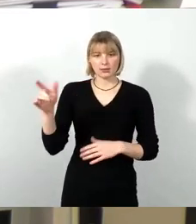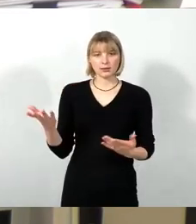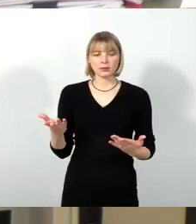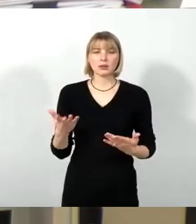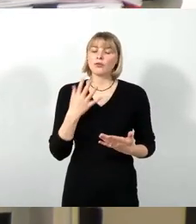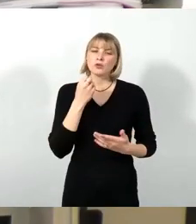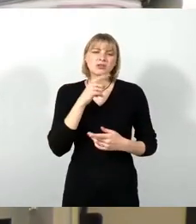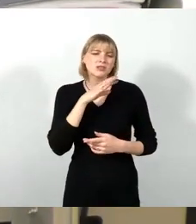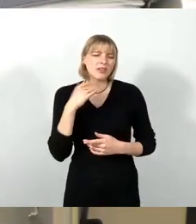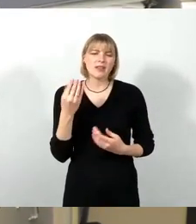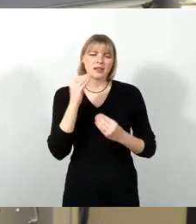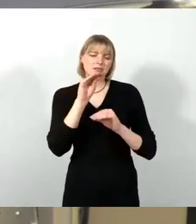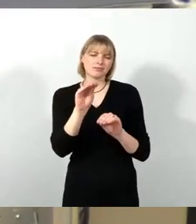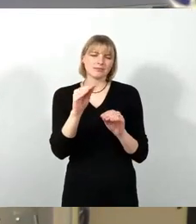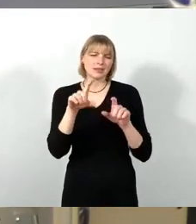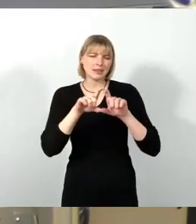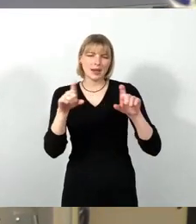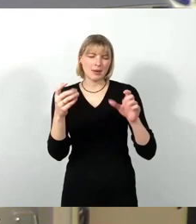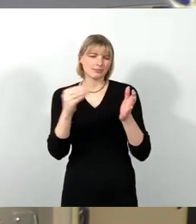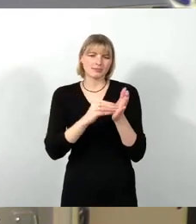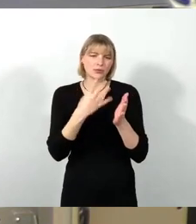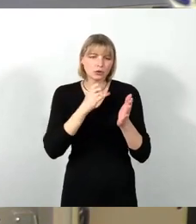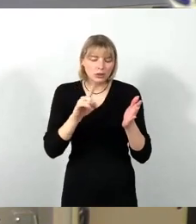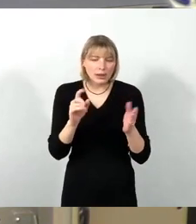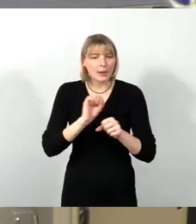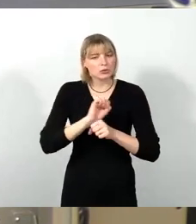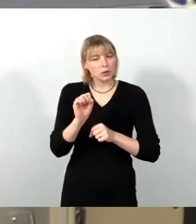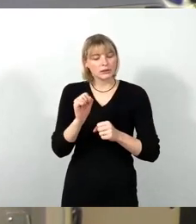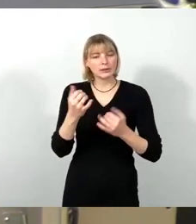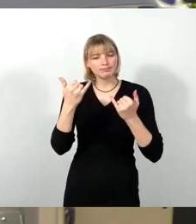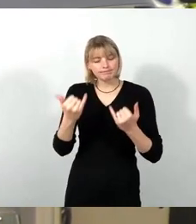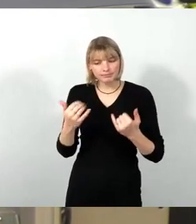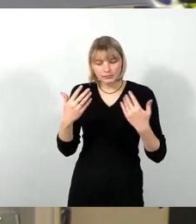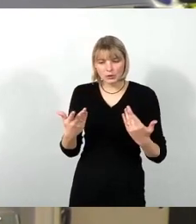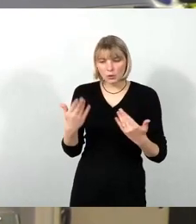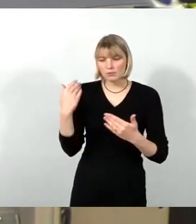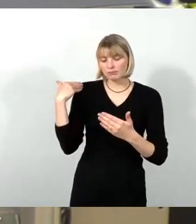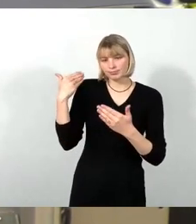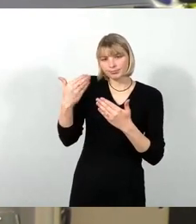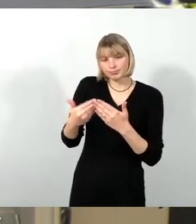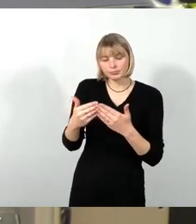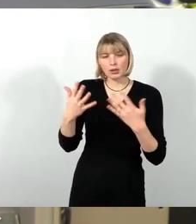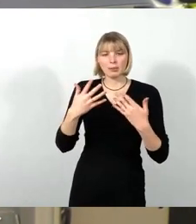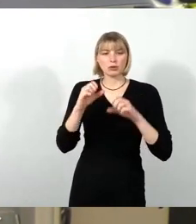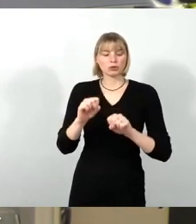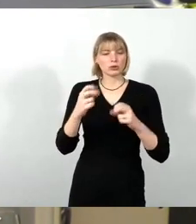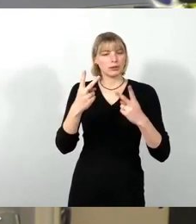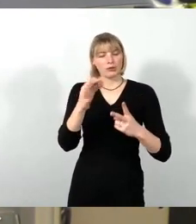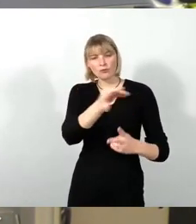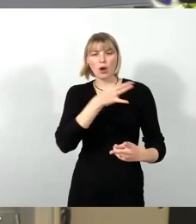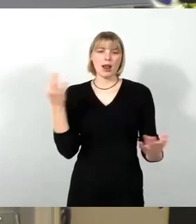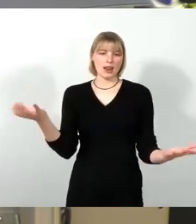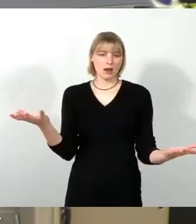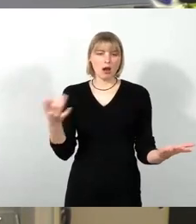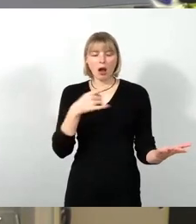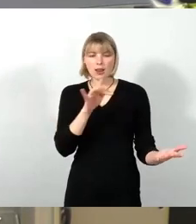ich habe so in den letzten Jahren mitbekommen, dass ja Klimaschutz alle angeht und uns das alle betrifft. Was ich jetzt aus